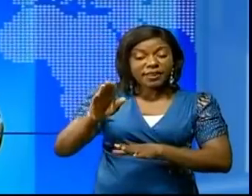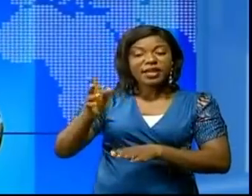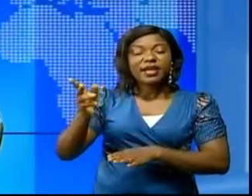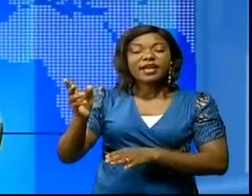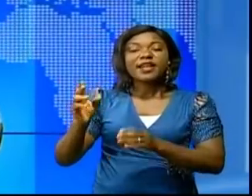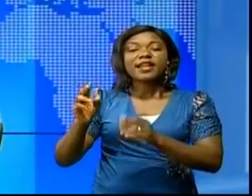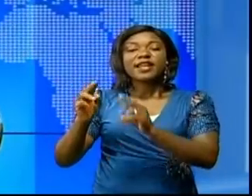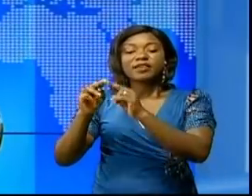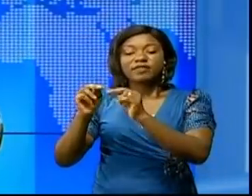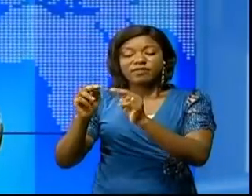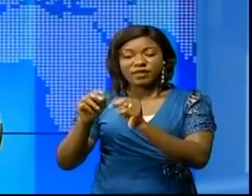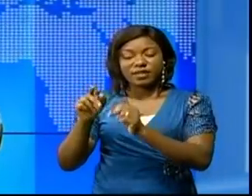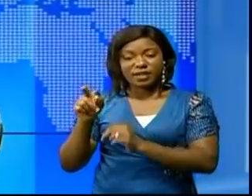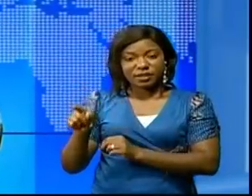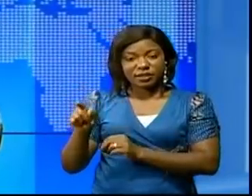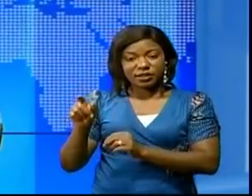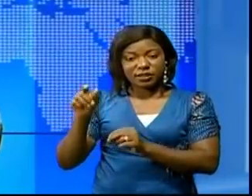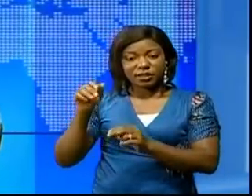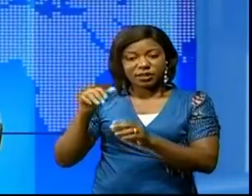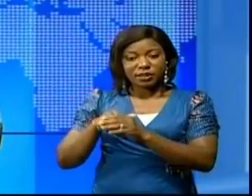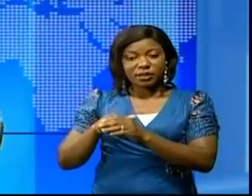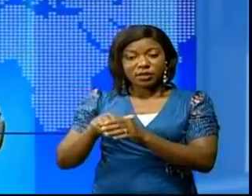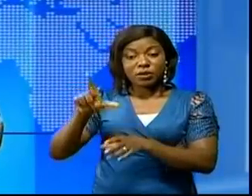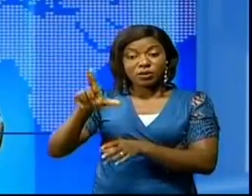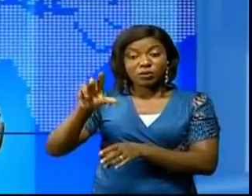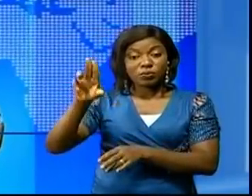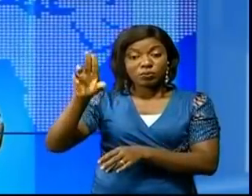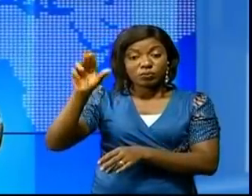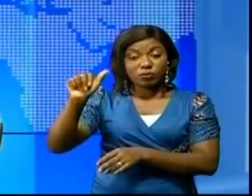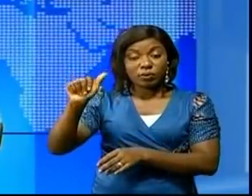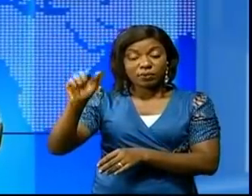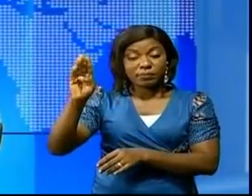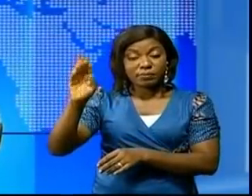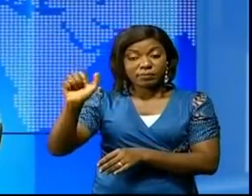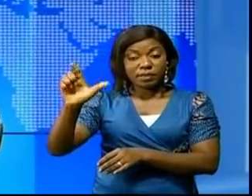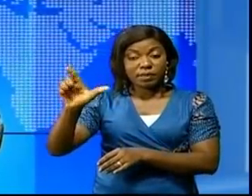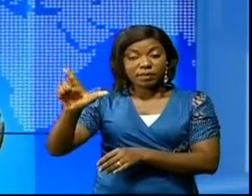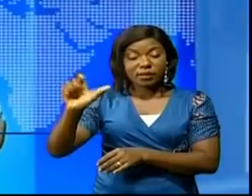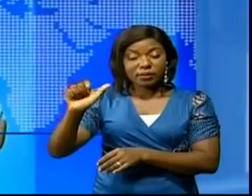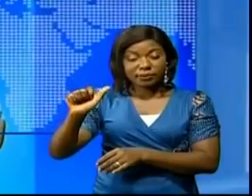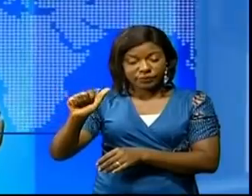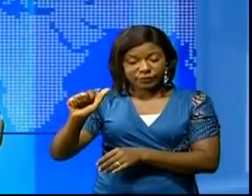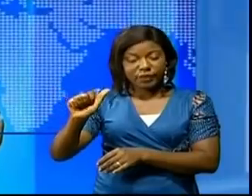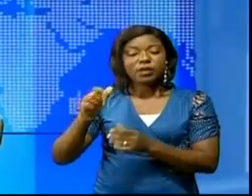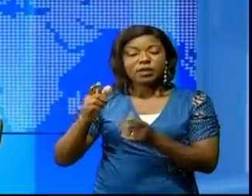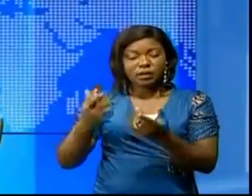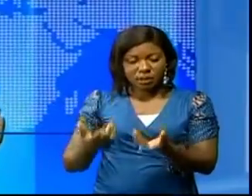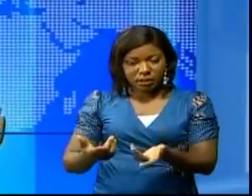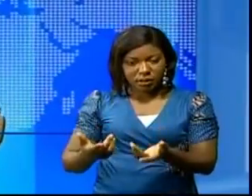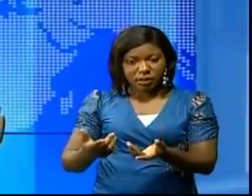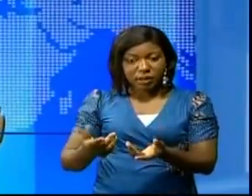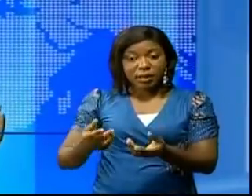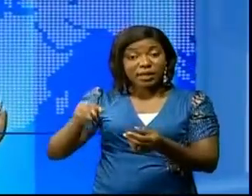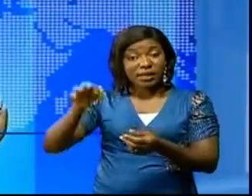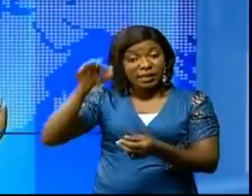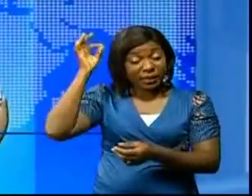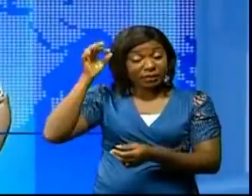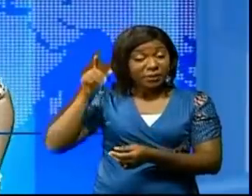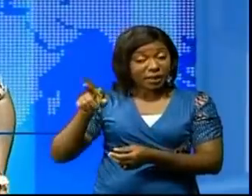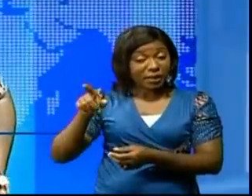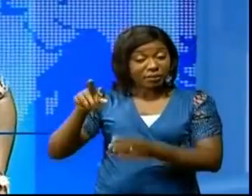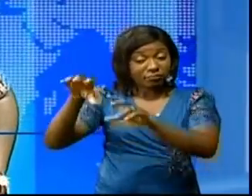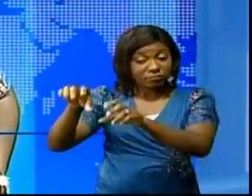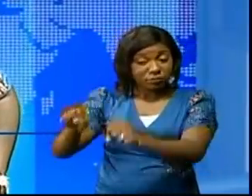Skassalakachi et Luabala. Parmi les policiers qui ont intervenu pour maîtriser ces badauds, quelques